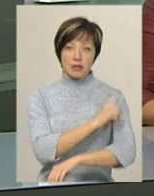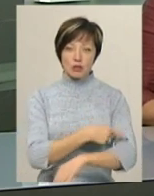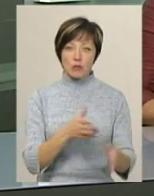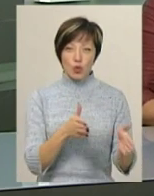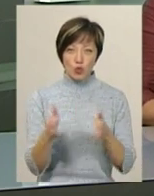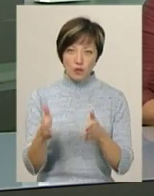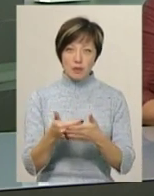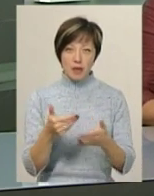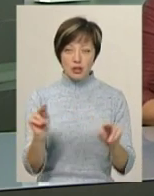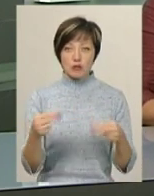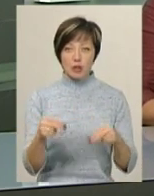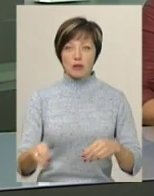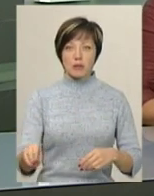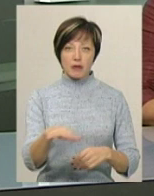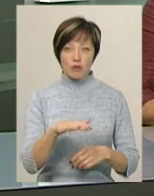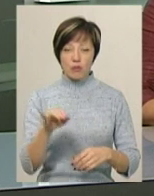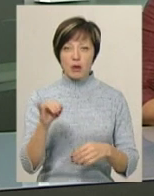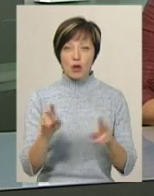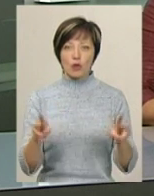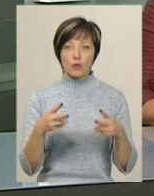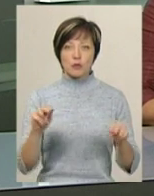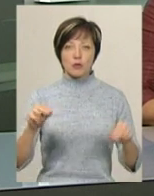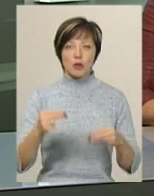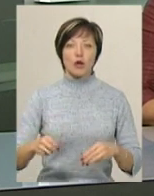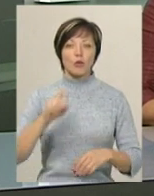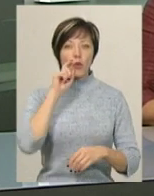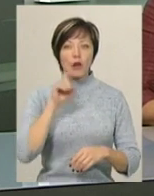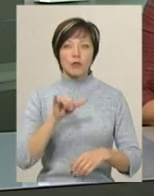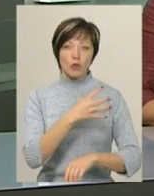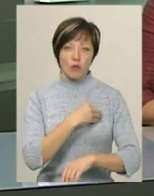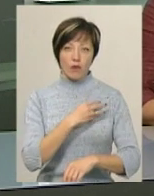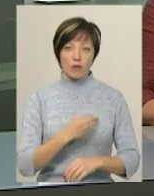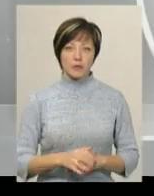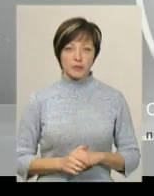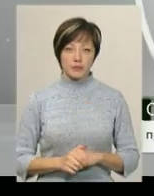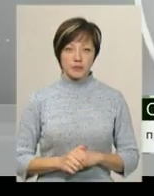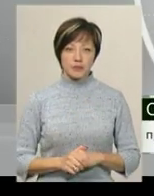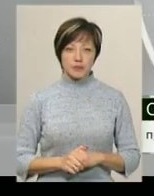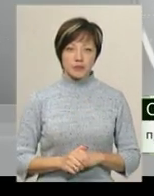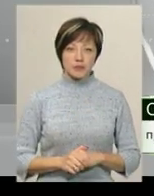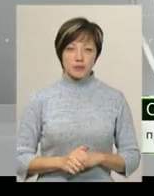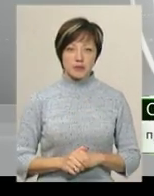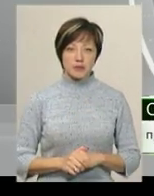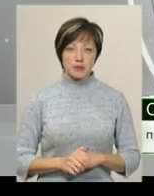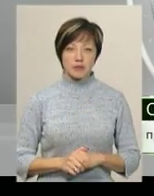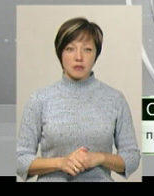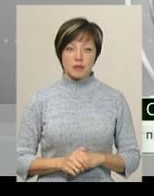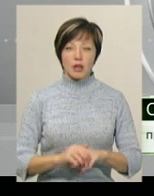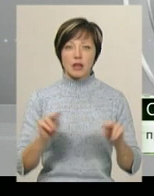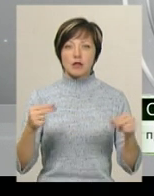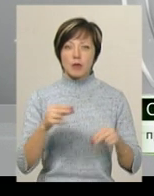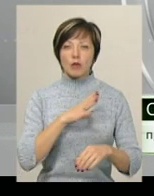підготовці перед чемпіонатом Європи та клубним чемпіонатом України у Львові. У нас був Харкові з